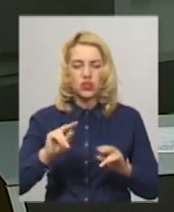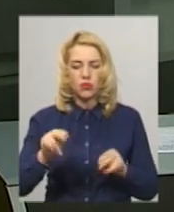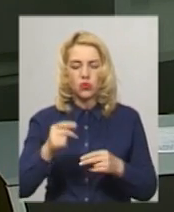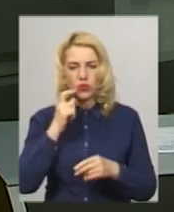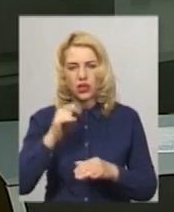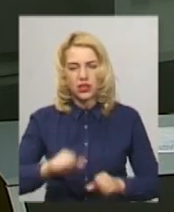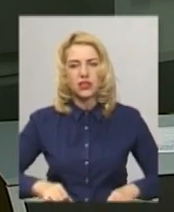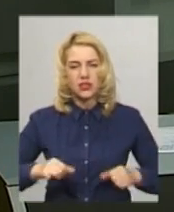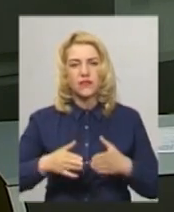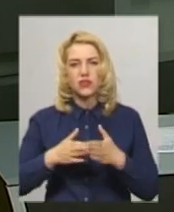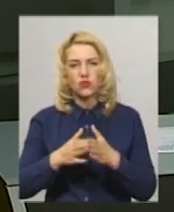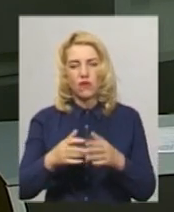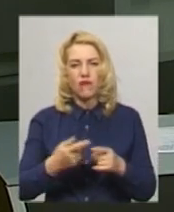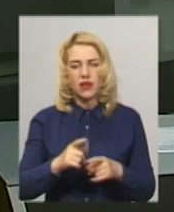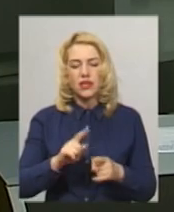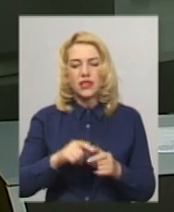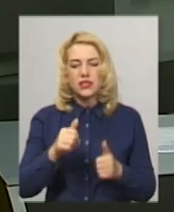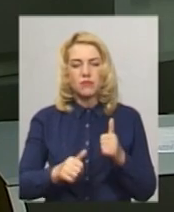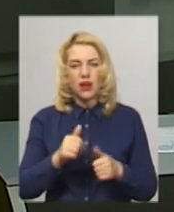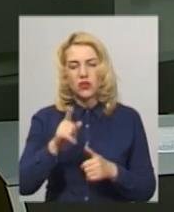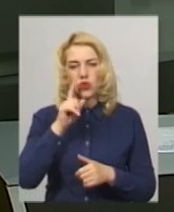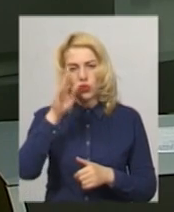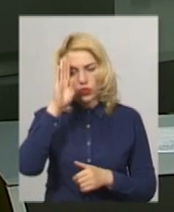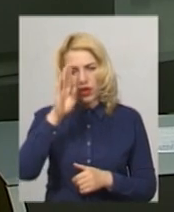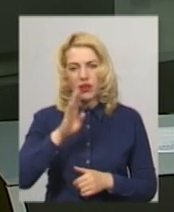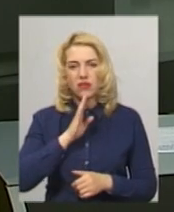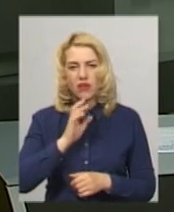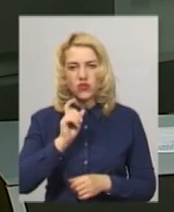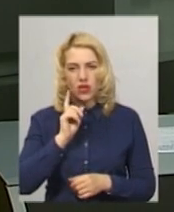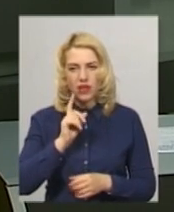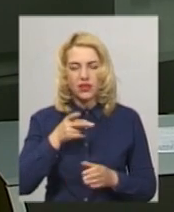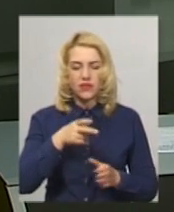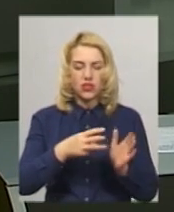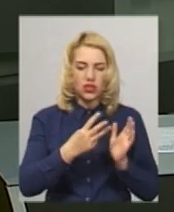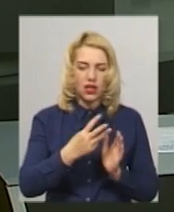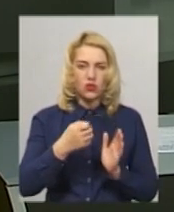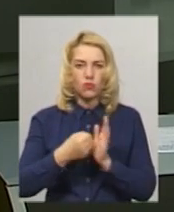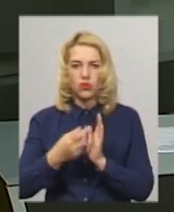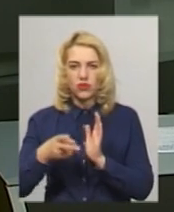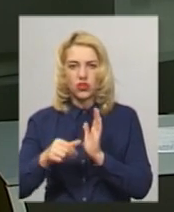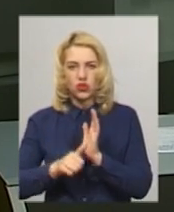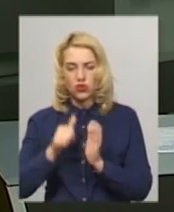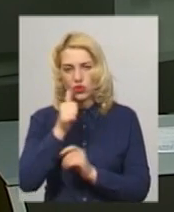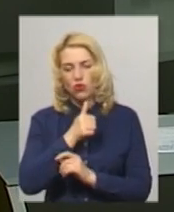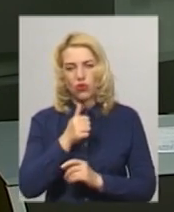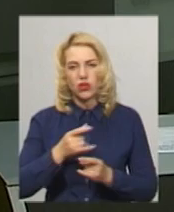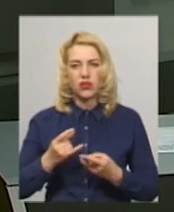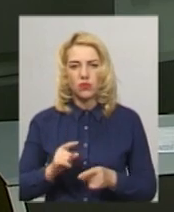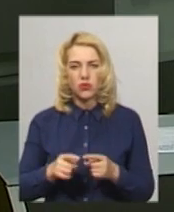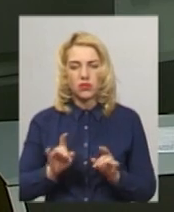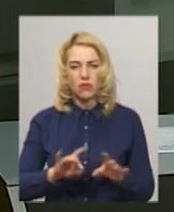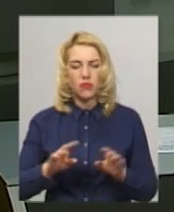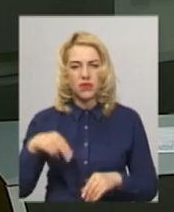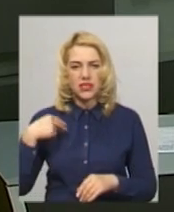на байдарках і каної. Змагались юнаки та дівчата з 2003 по 2006 роки народження. Про це повідомив